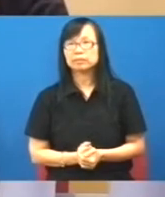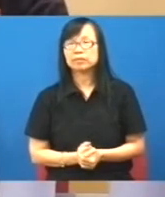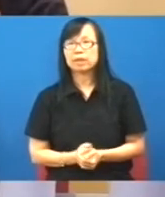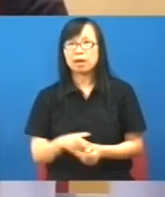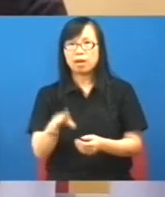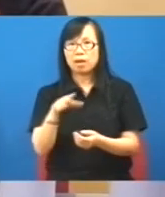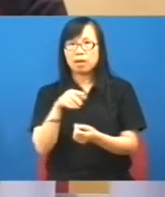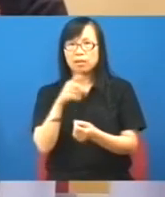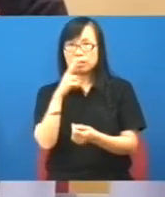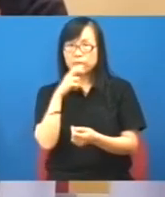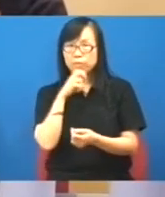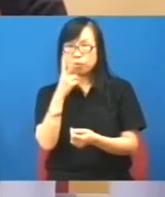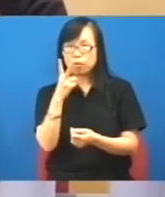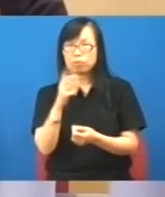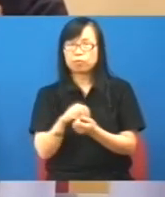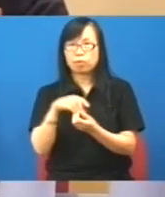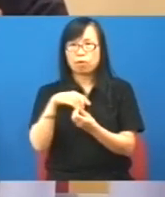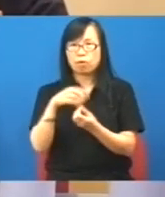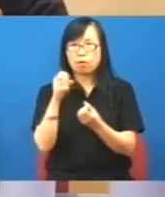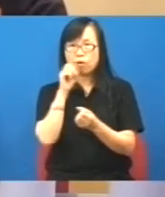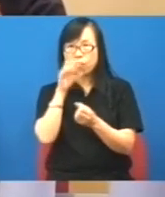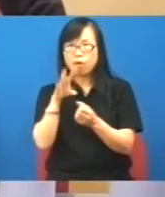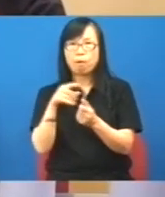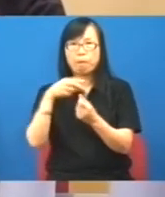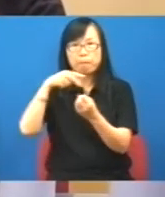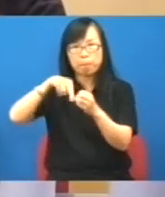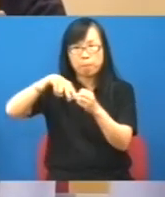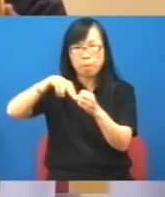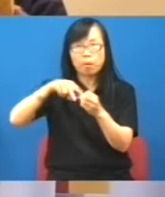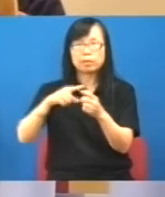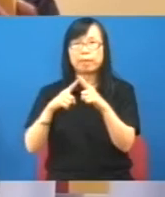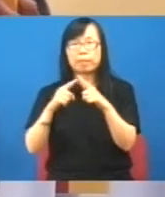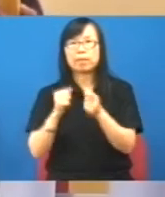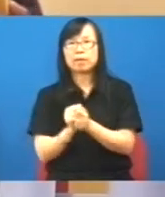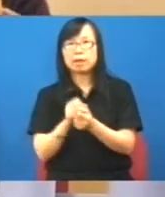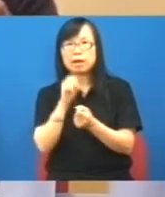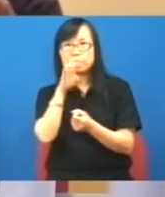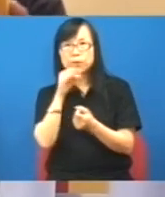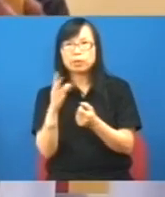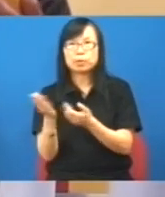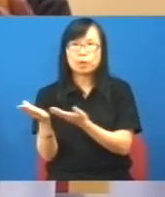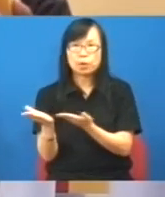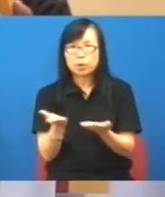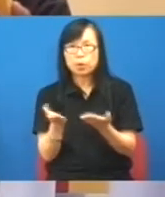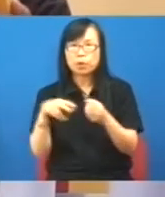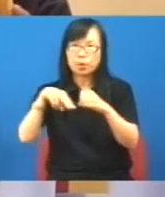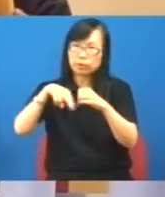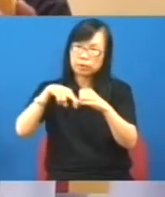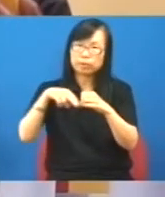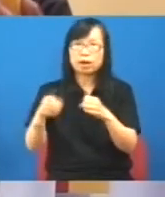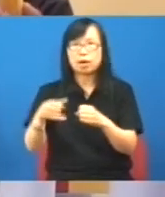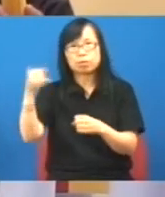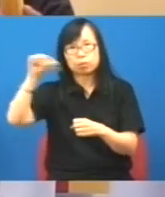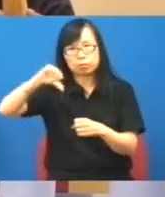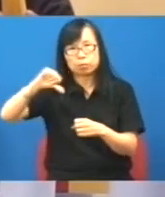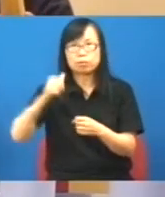話說有兩位廣播的人已經辛苦了就在廣播就說羊球盤輸了就要